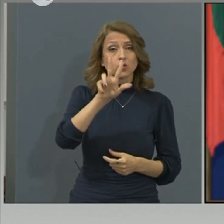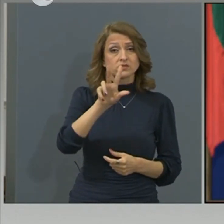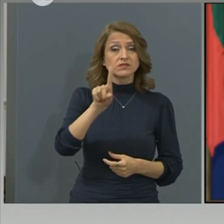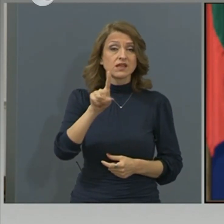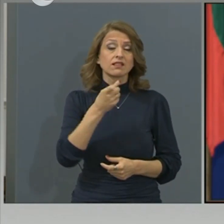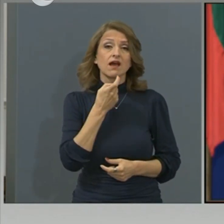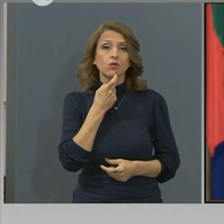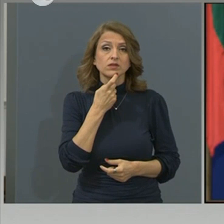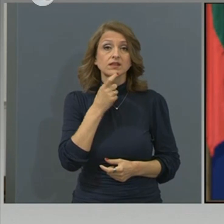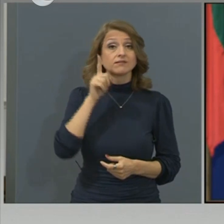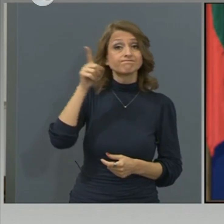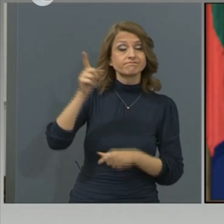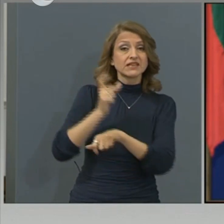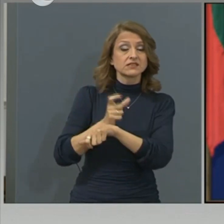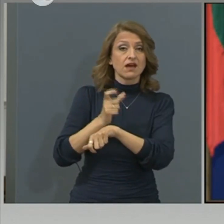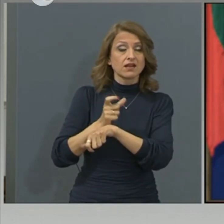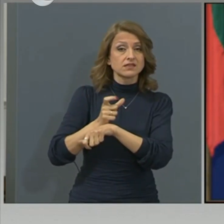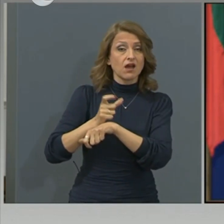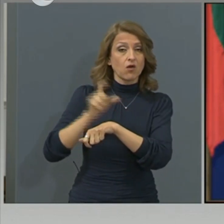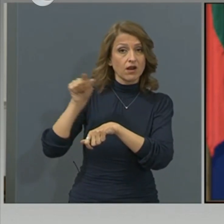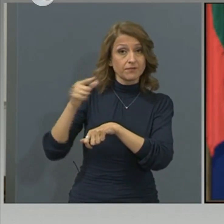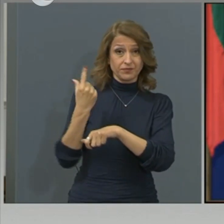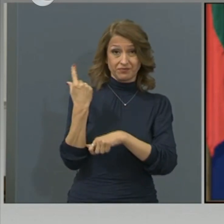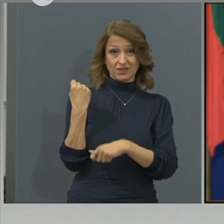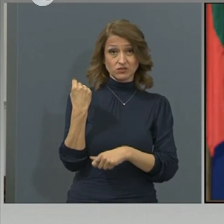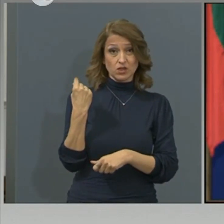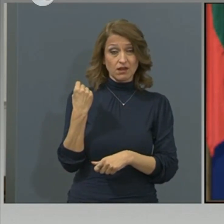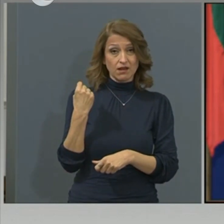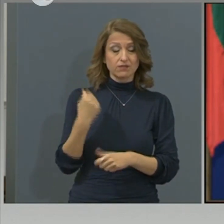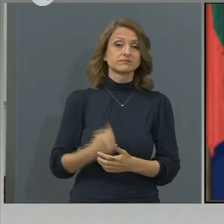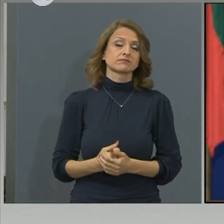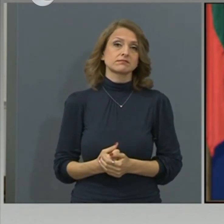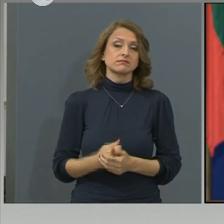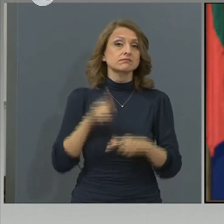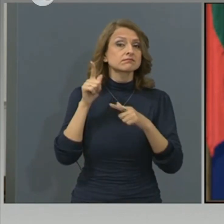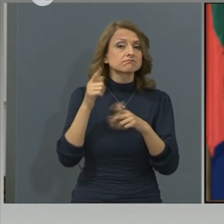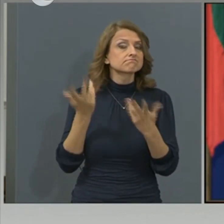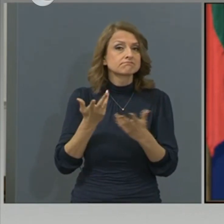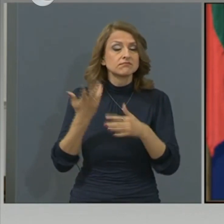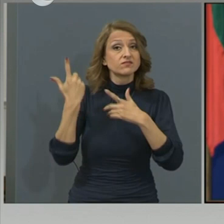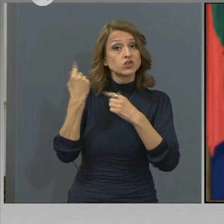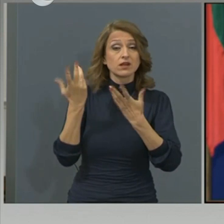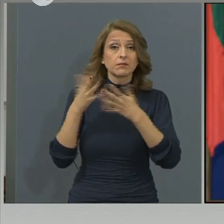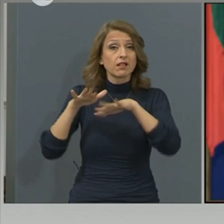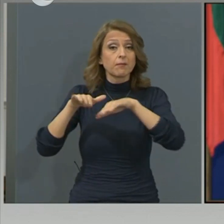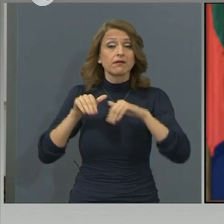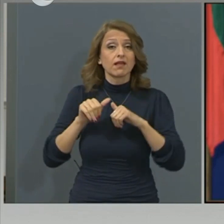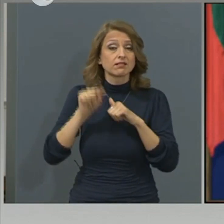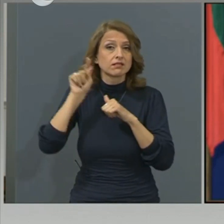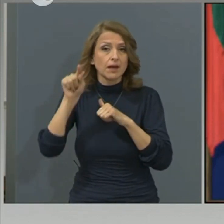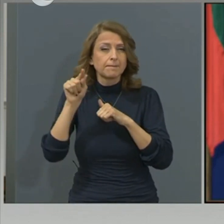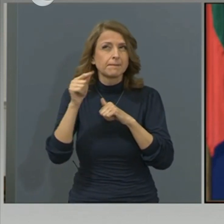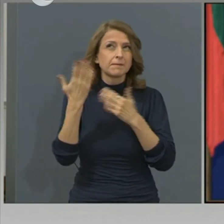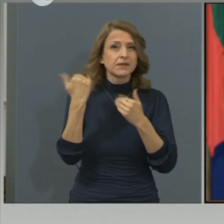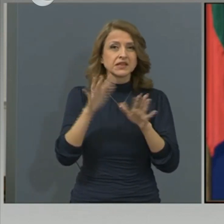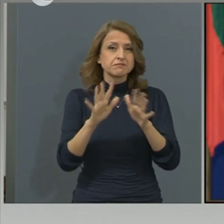в Стара Загора. Вчера той е прият преди 7